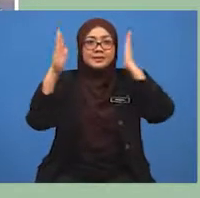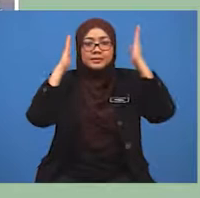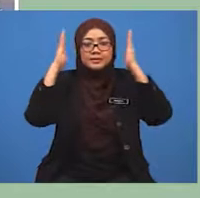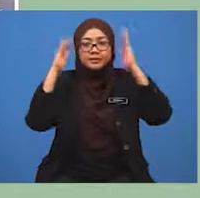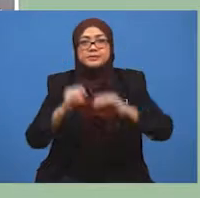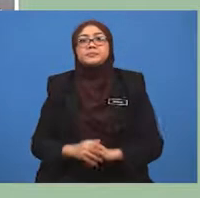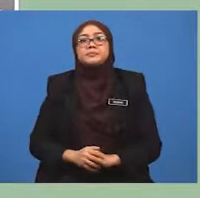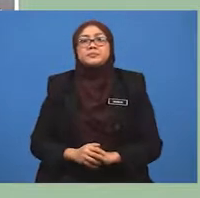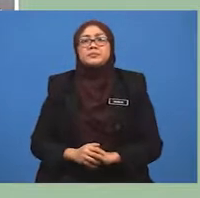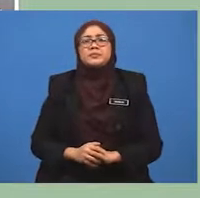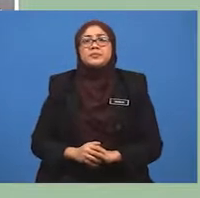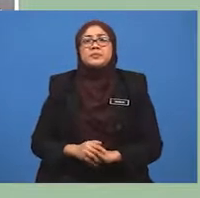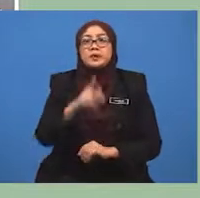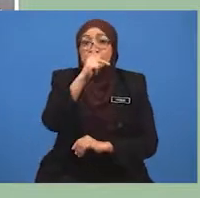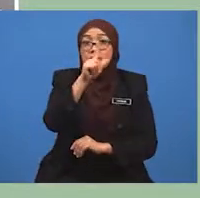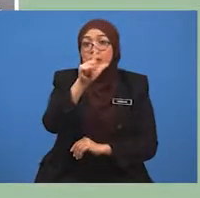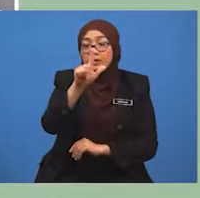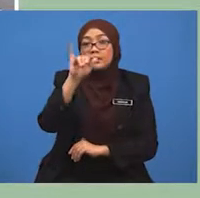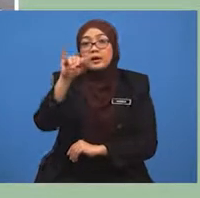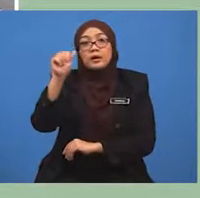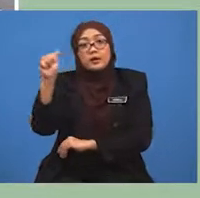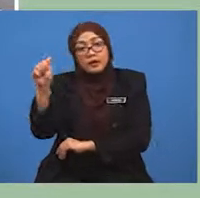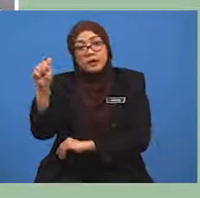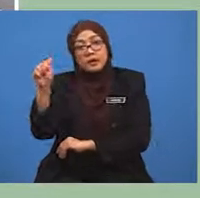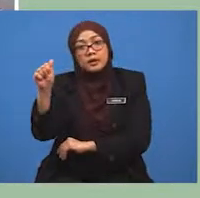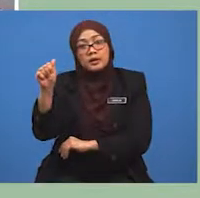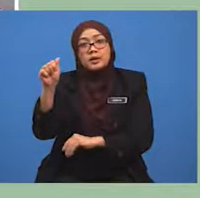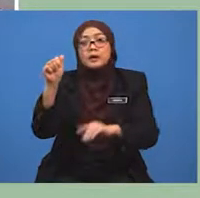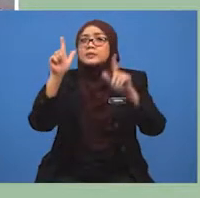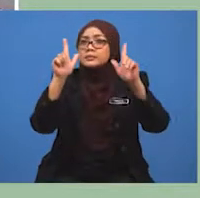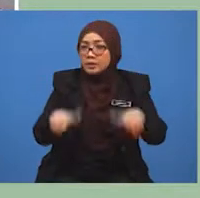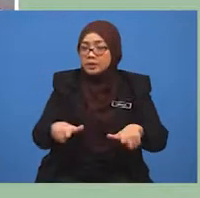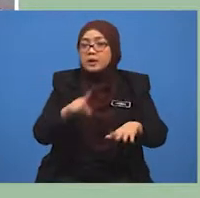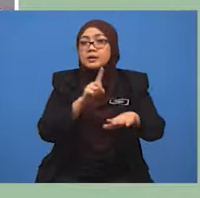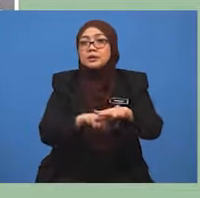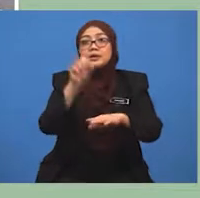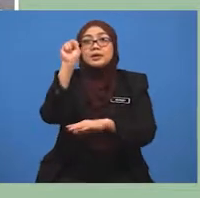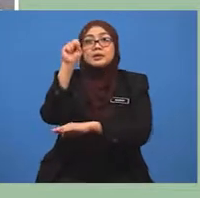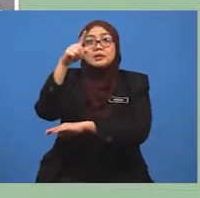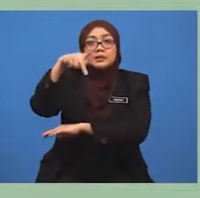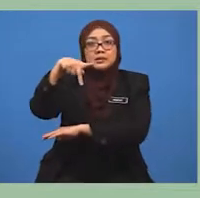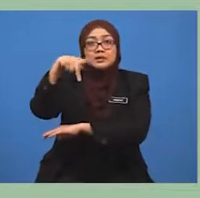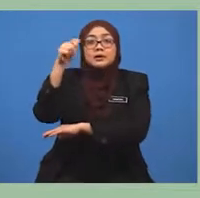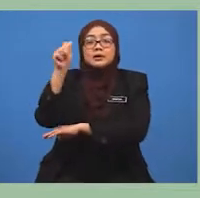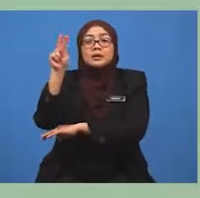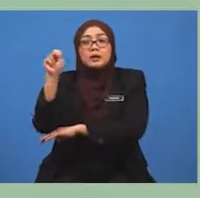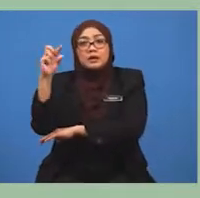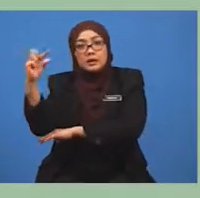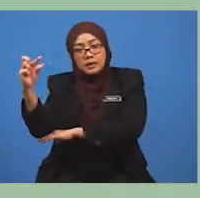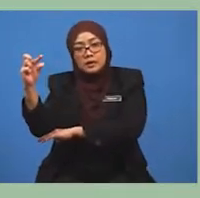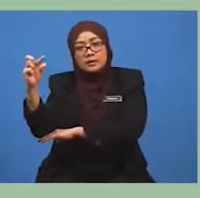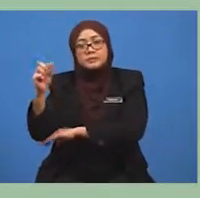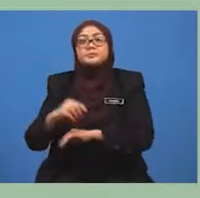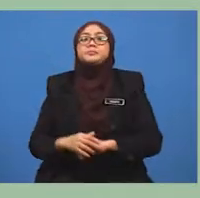Lapangan terbang ini terletak di daerah Sepang, Selangor. Seterusnya, murid-murid, lapangan terbang